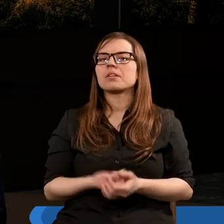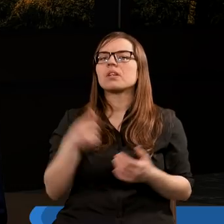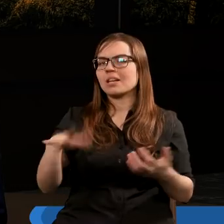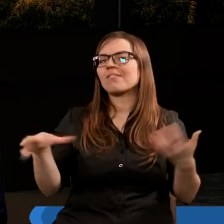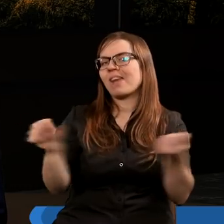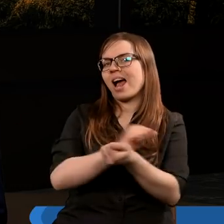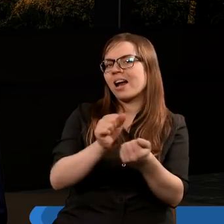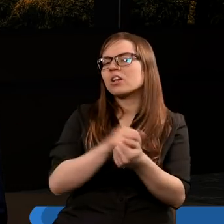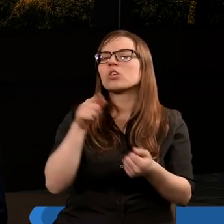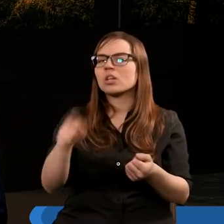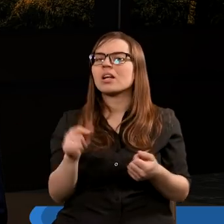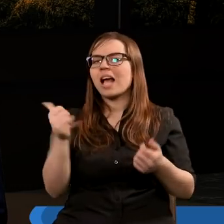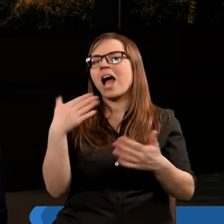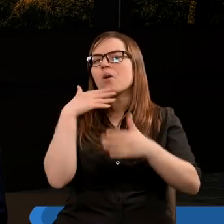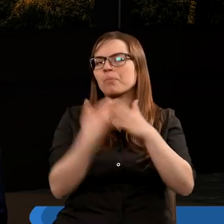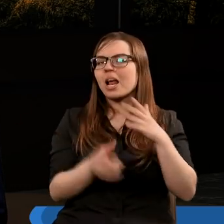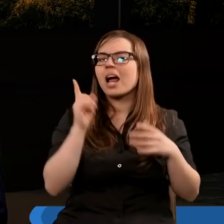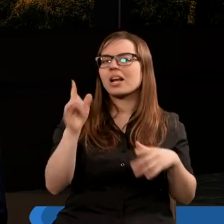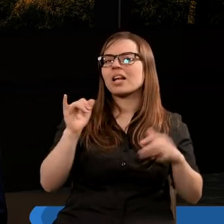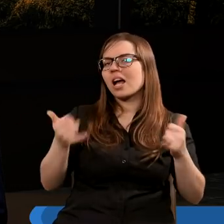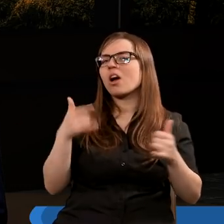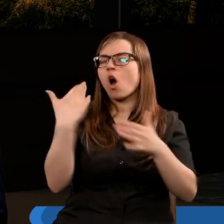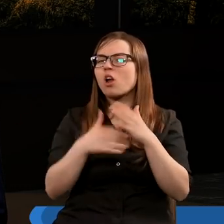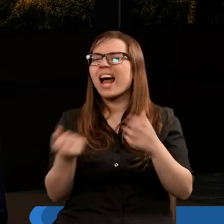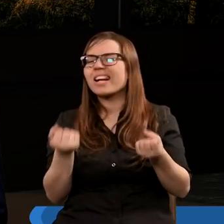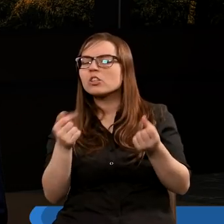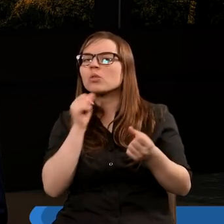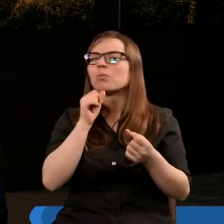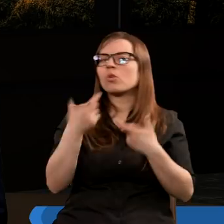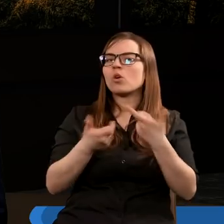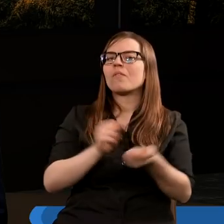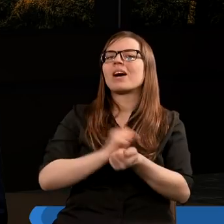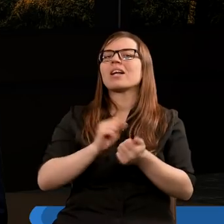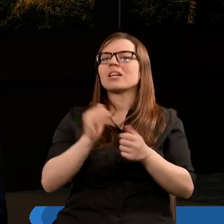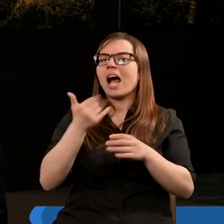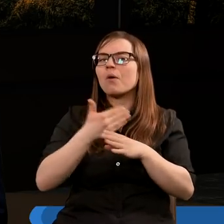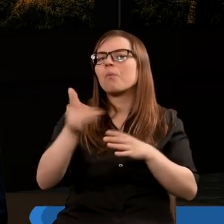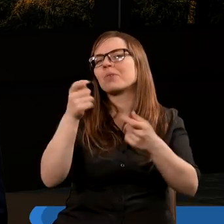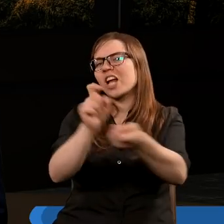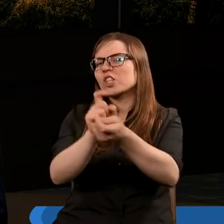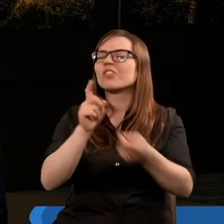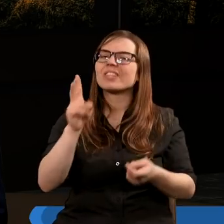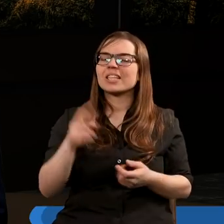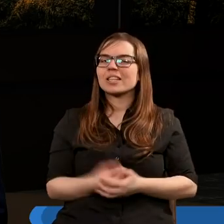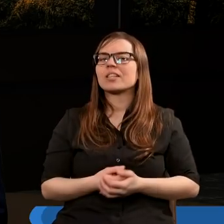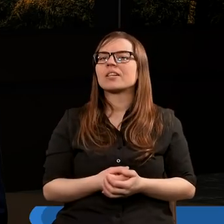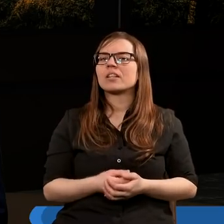jeszcze walczy ostatkiem sił, już jako przegrany, ale ostatkiem sił, to nie jest ktoś, kto jawnie wystąpi jako przeciwnik.